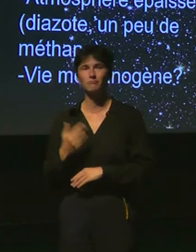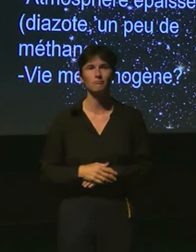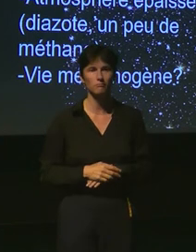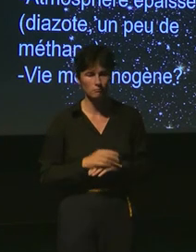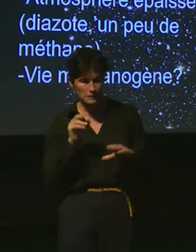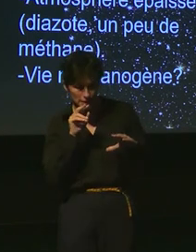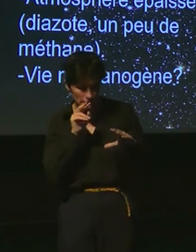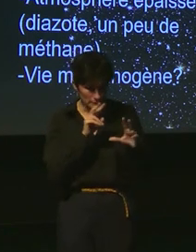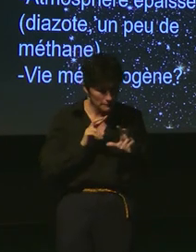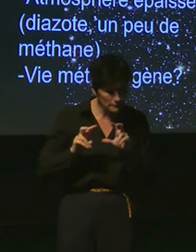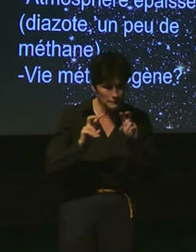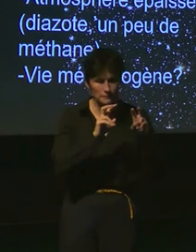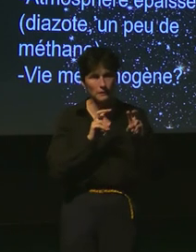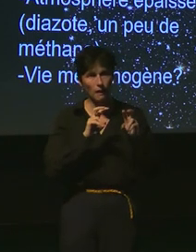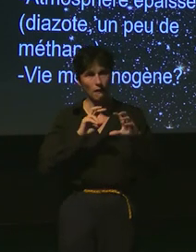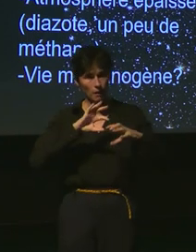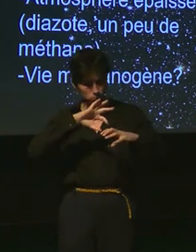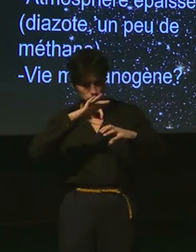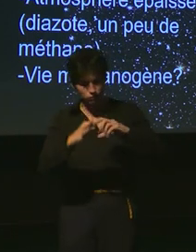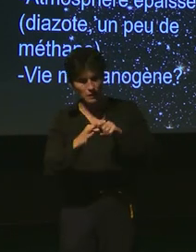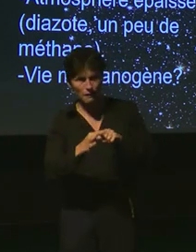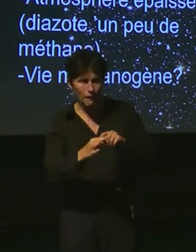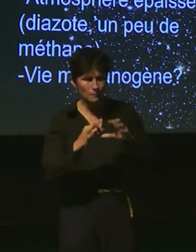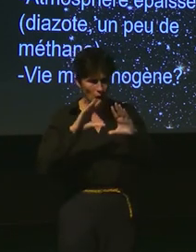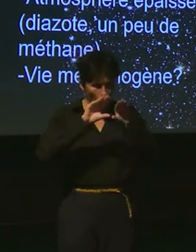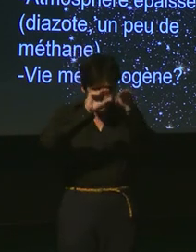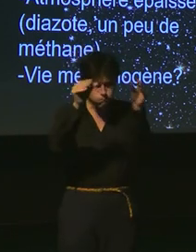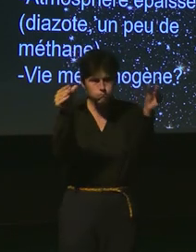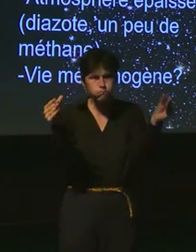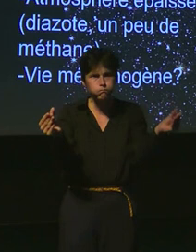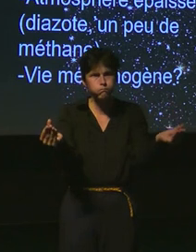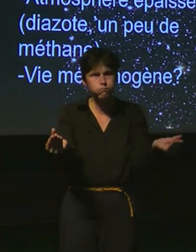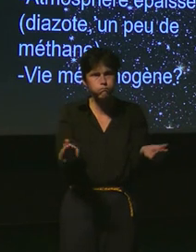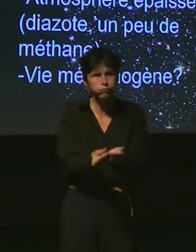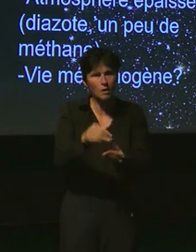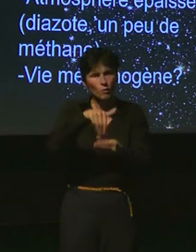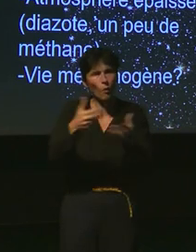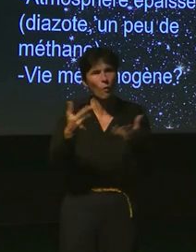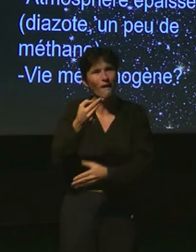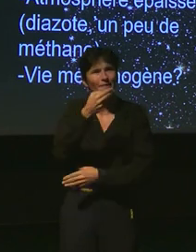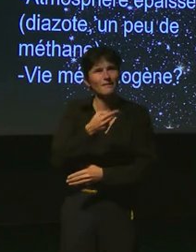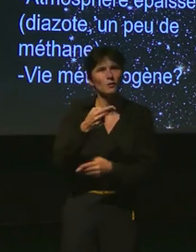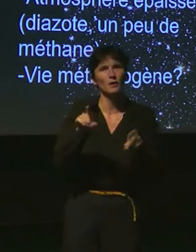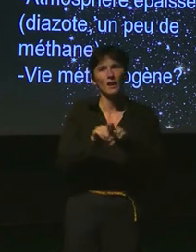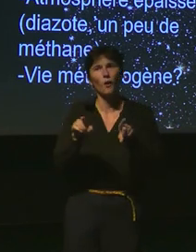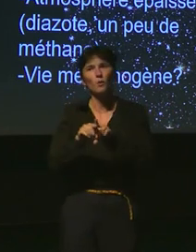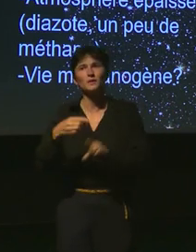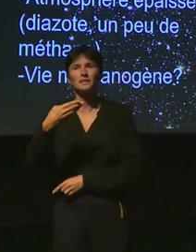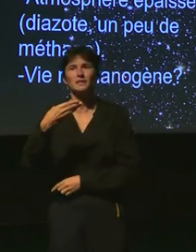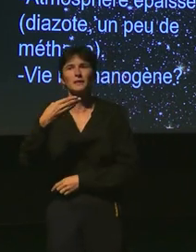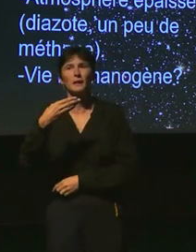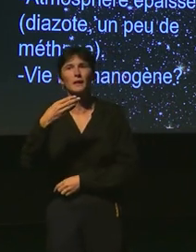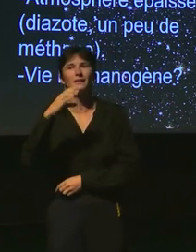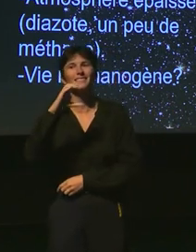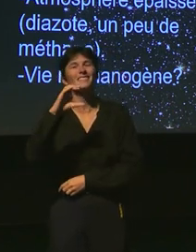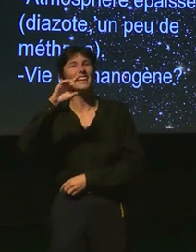cette lune est entourée d'une atmosphère épaisse composée de diézotes et un peu de méthane donc la sonde a